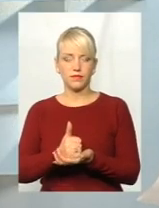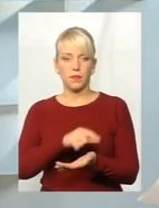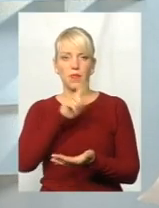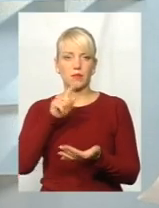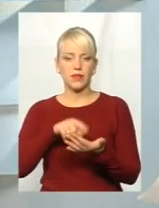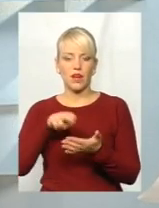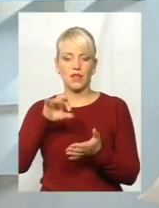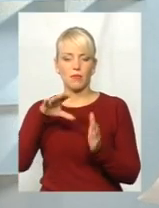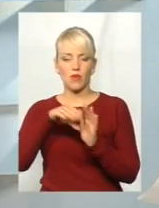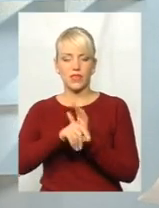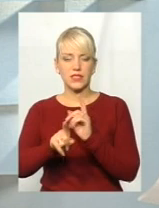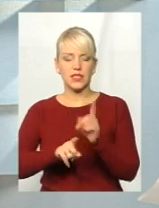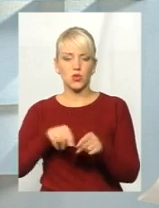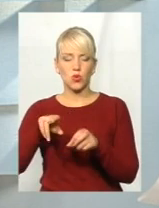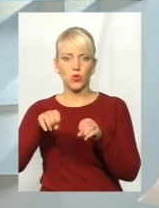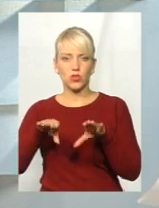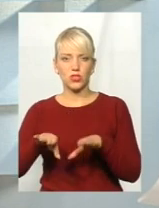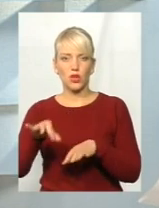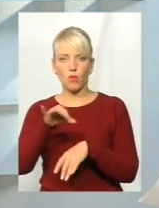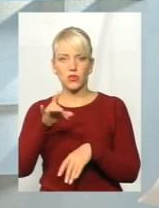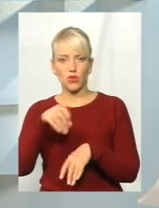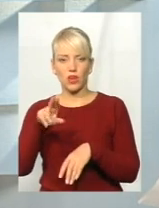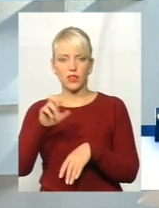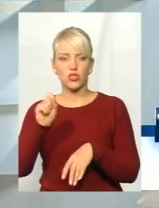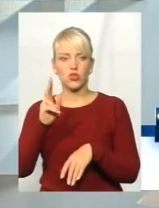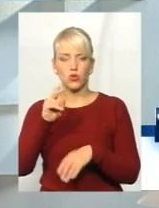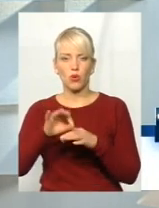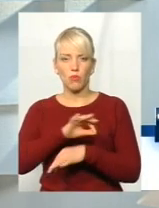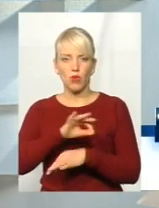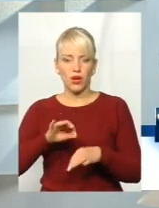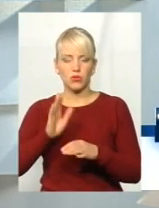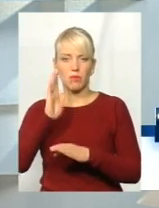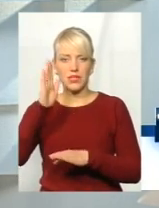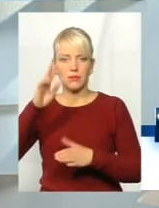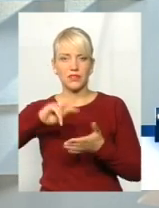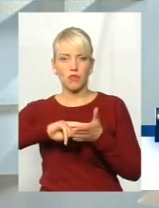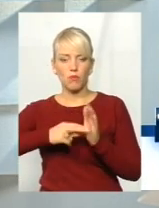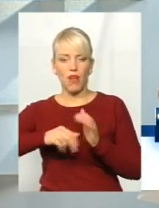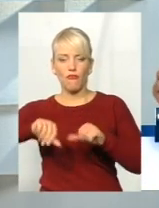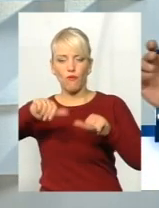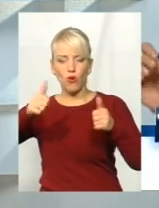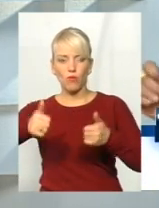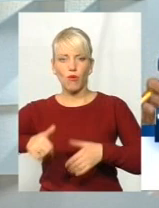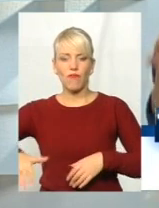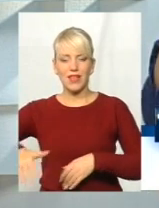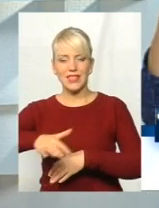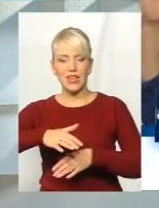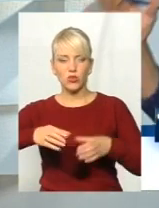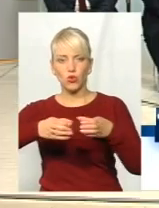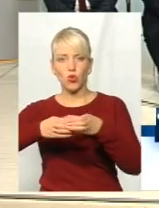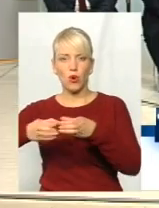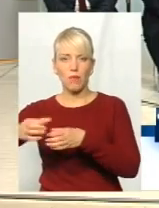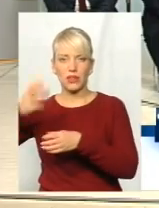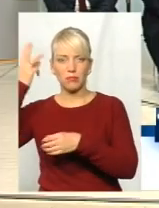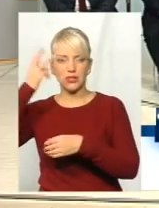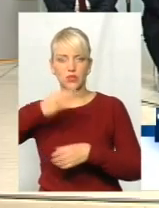внесення змін до рішення обласної ради щодо проєкту перспективного плану формування території громад Хмельницької області. На